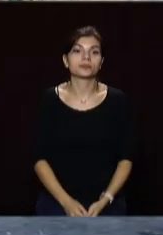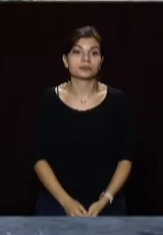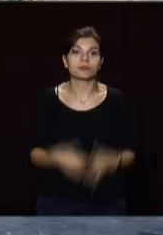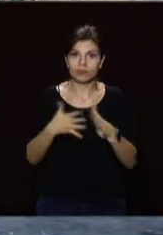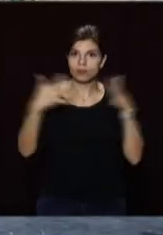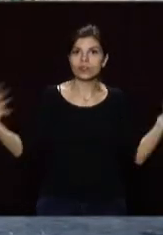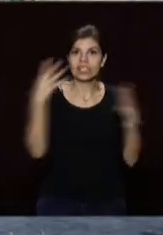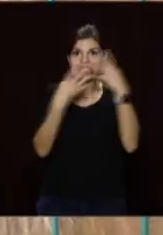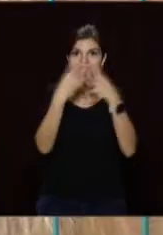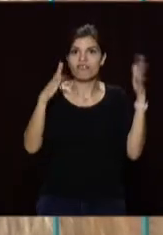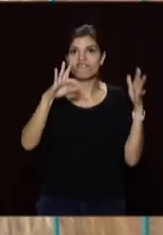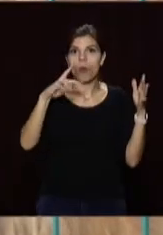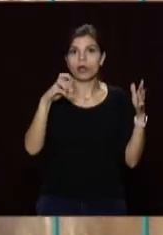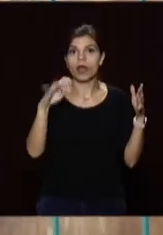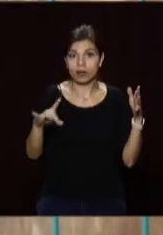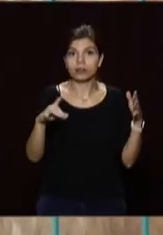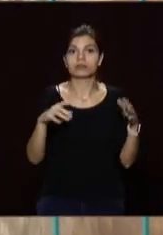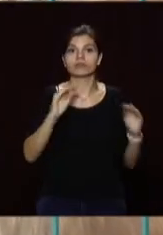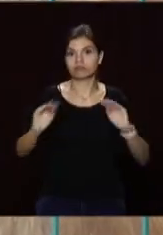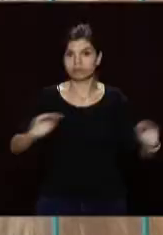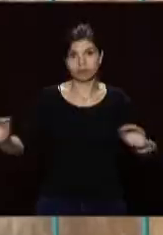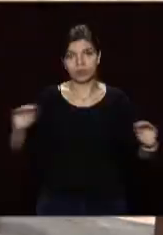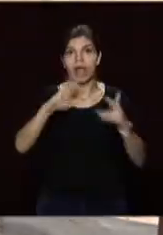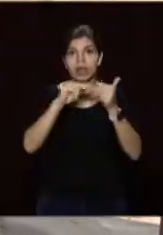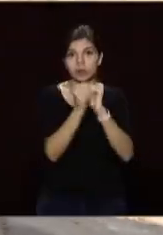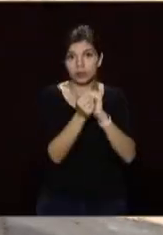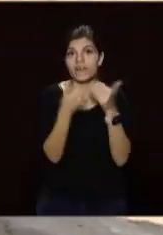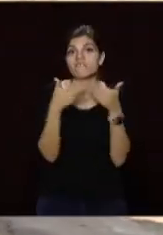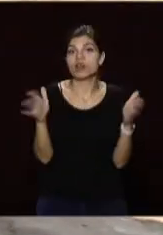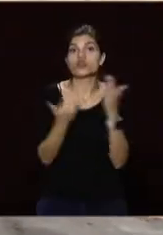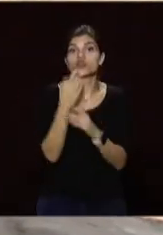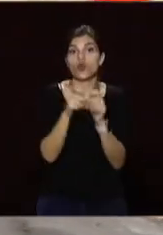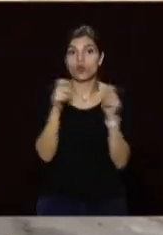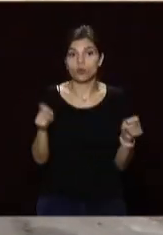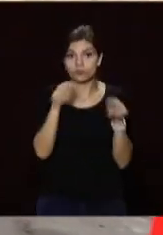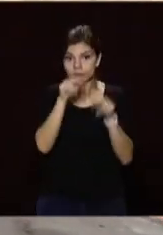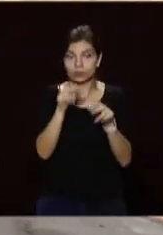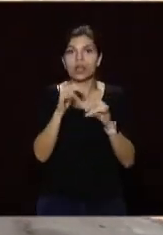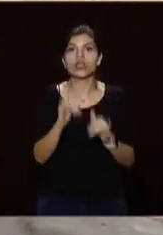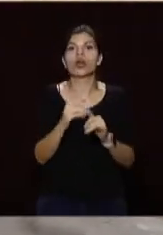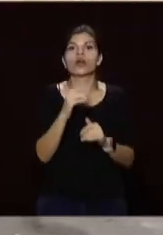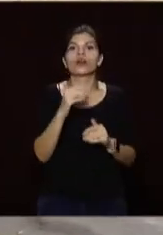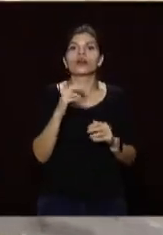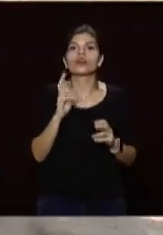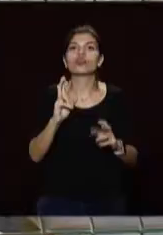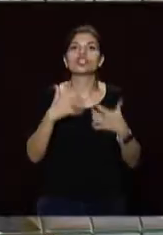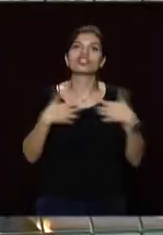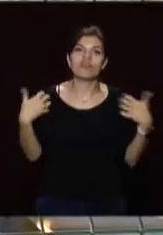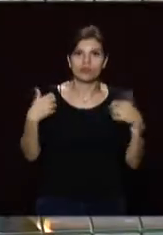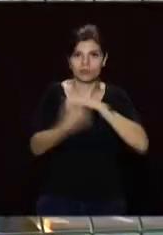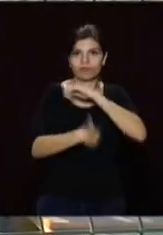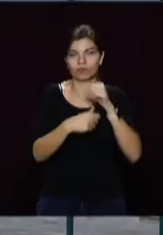Просторі вольєри і затишні будки та впорядкована територія у Кам'янському відкрило сучасний притулок для чотирилапих безхаченків.